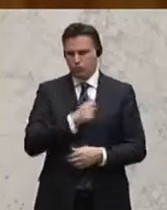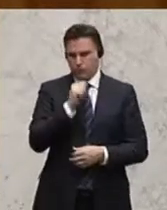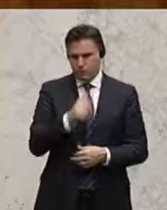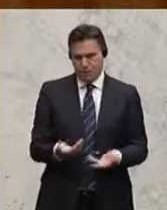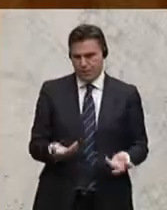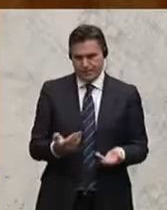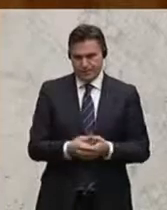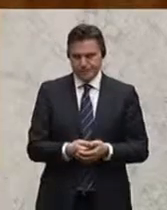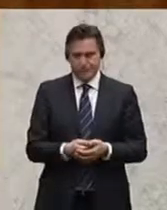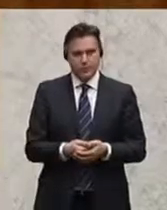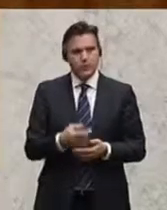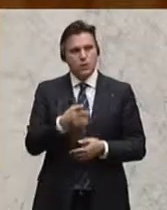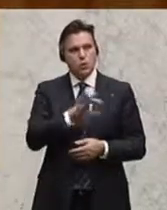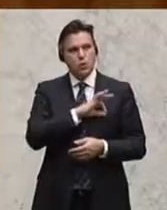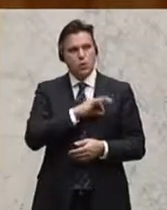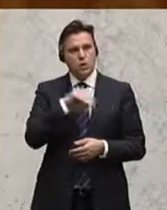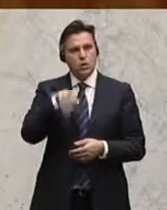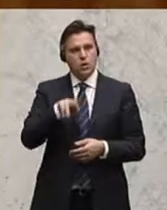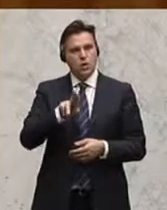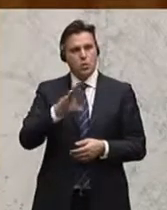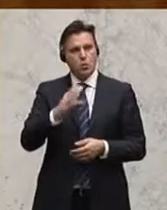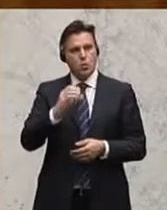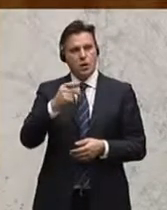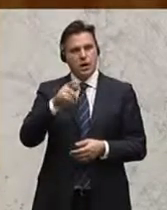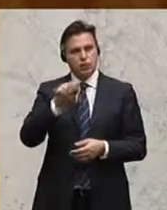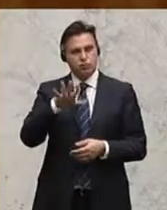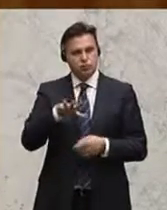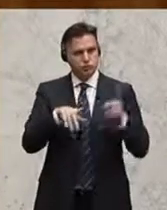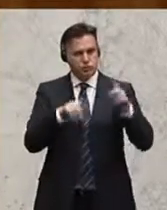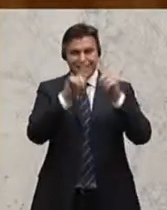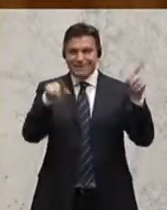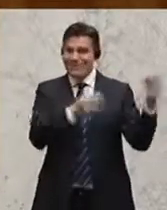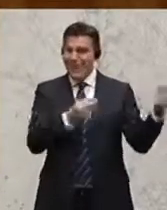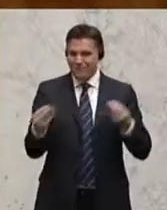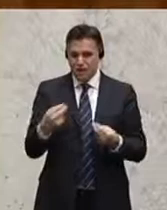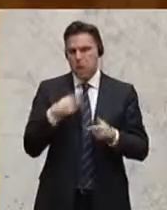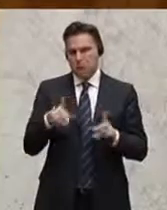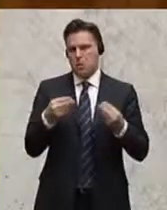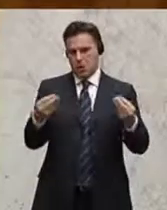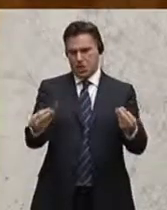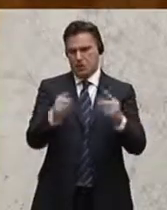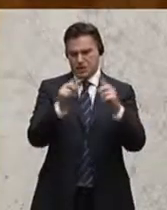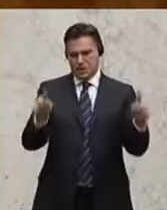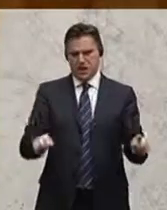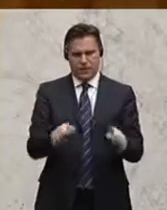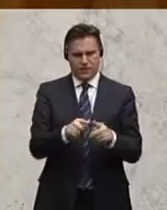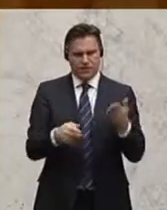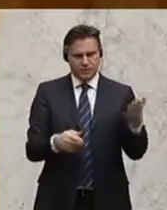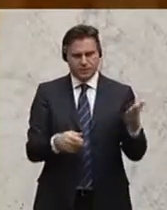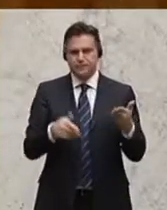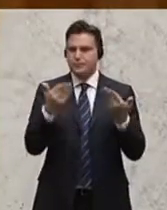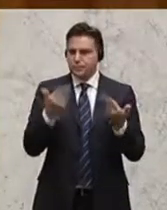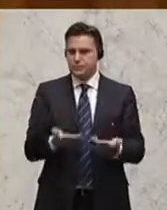Und jetzt, weil der Herr Kollege Muchitsch vor einigen Stunden ein Tafel gebracht hat, möchte ich Ihnen auch ein Tafel bringen, nämlich über die bestehenden